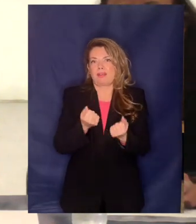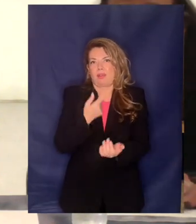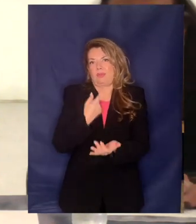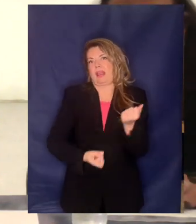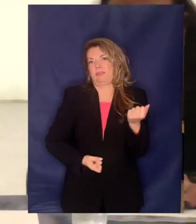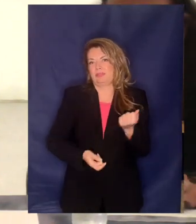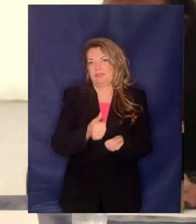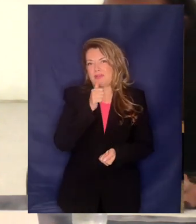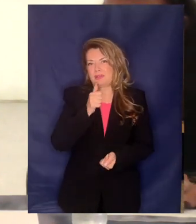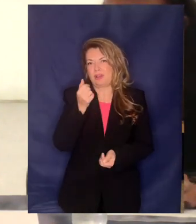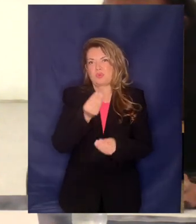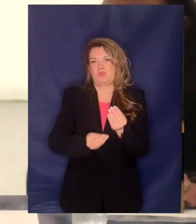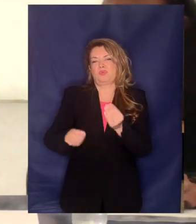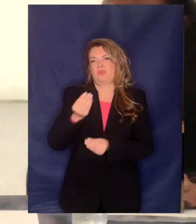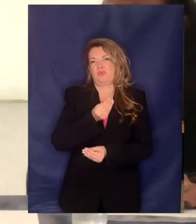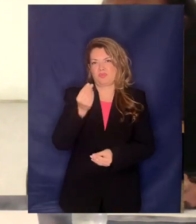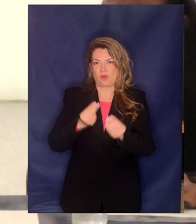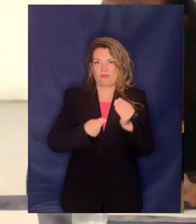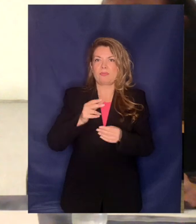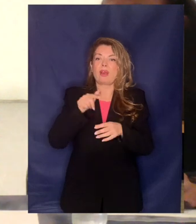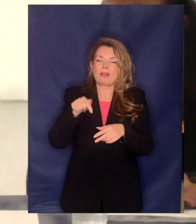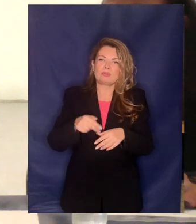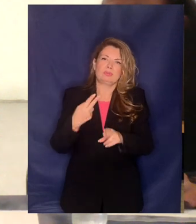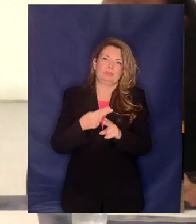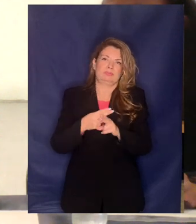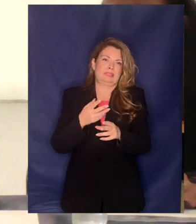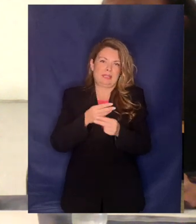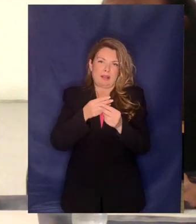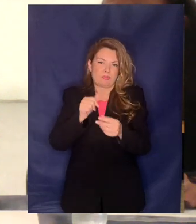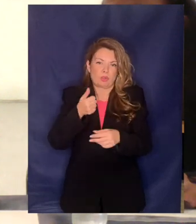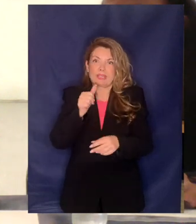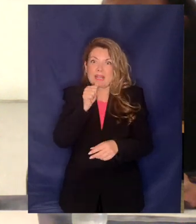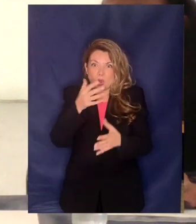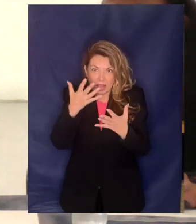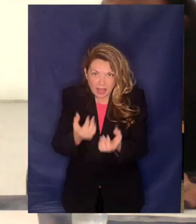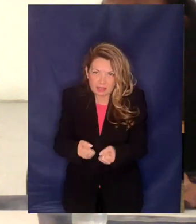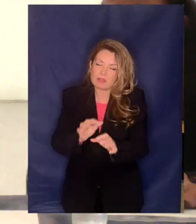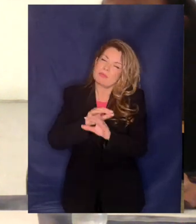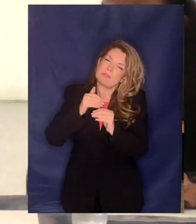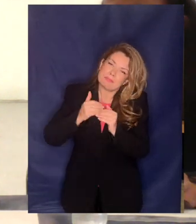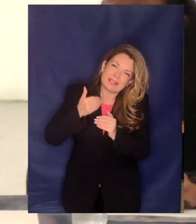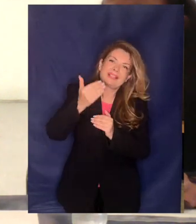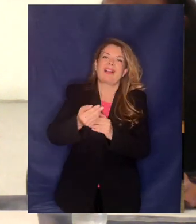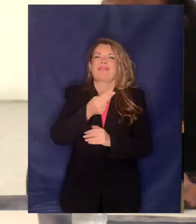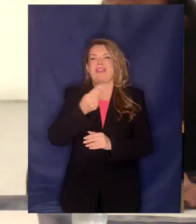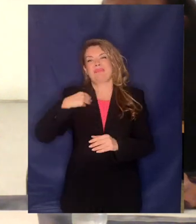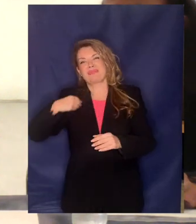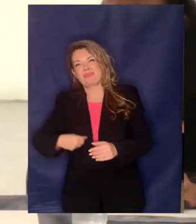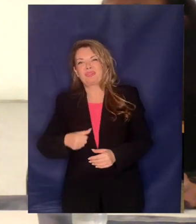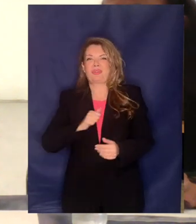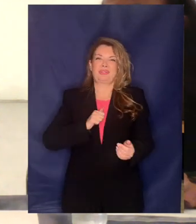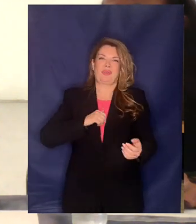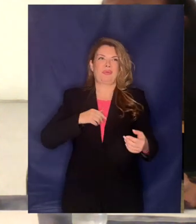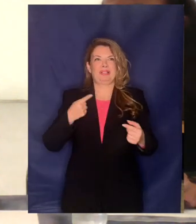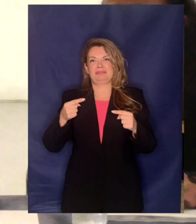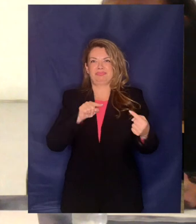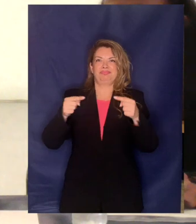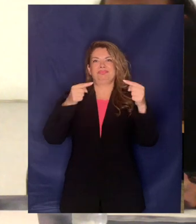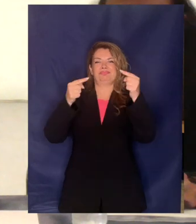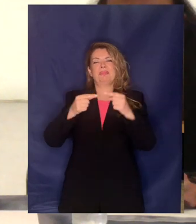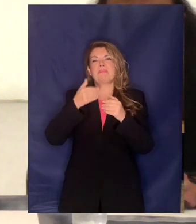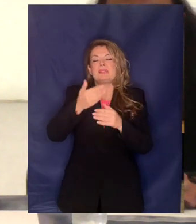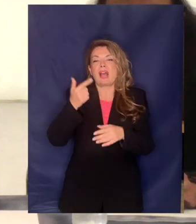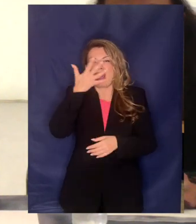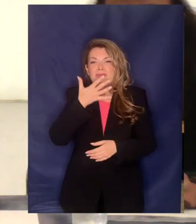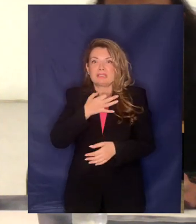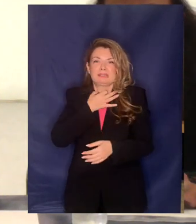έχουμε τέτοια θέματα δηλαδή να λύσουμε και μετά θα είναι ο Κώστας ο Αγόρης